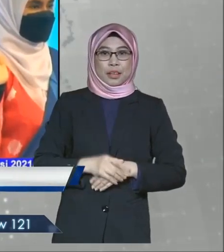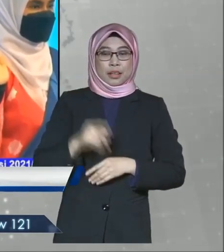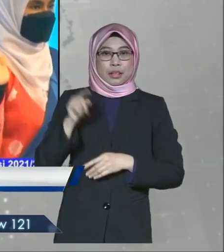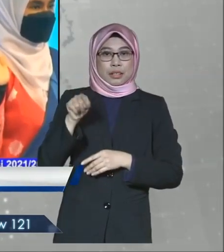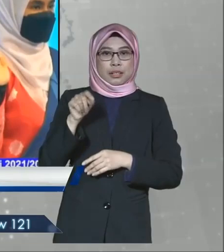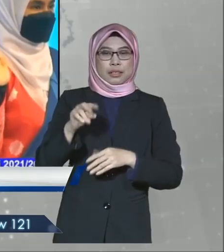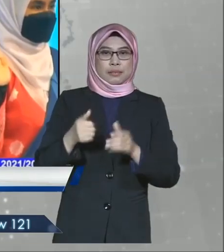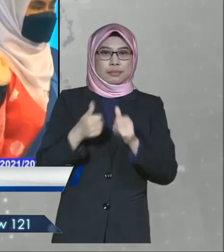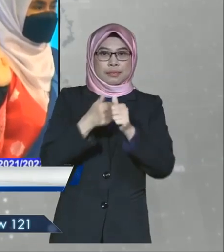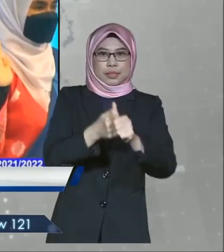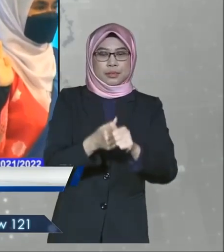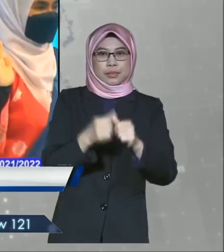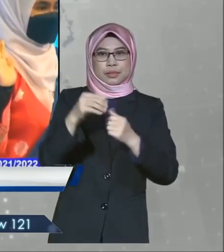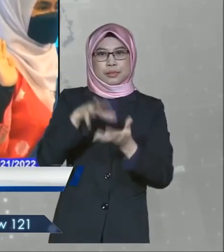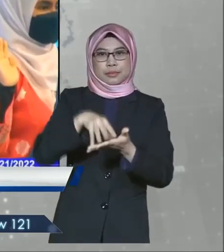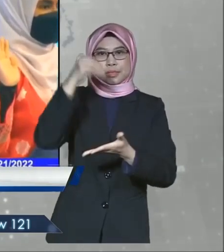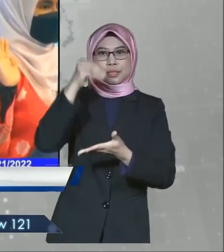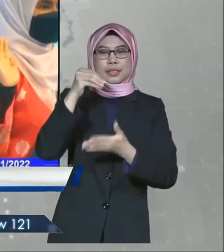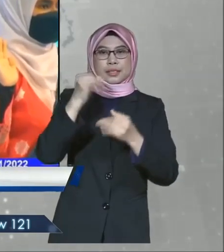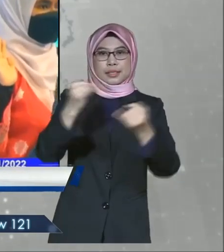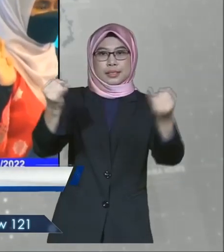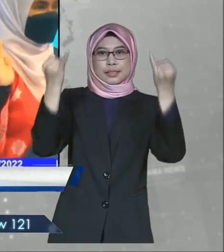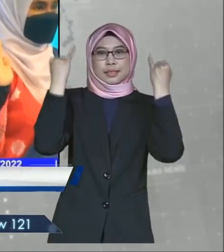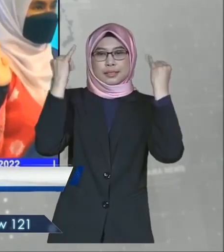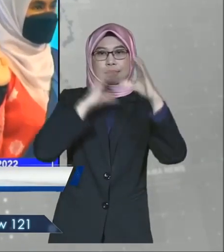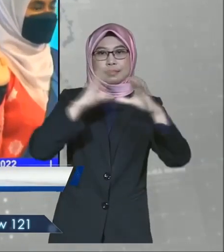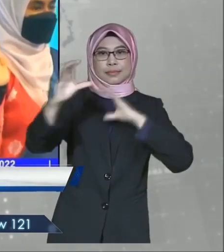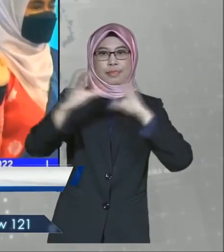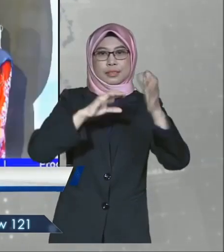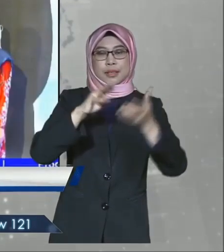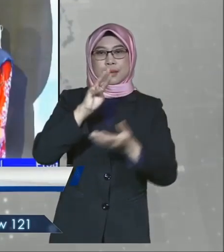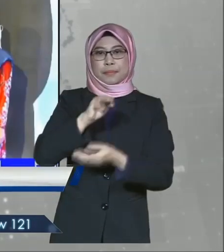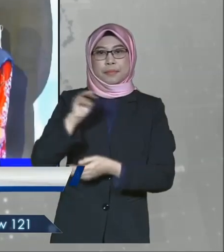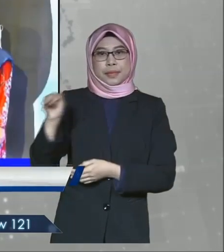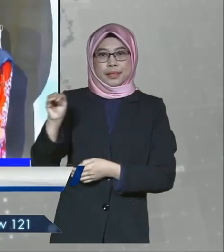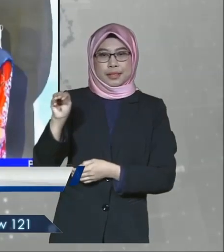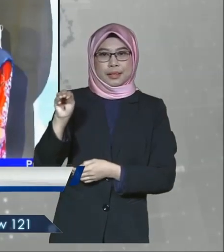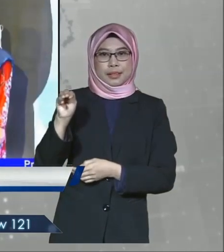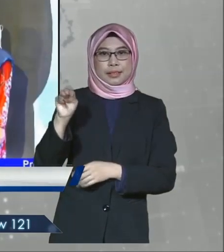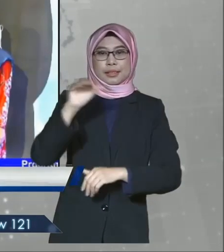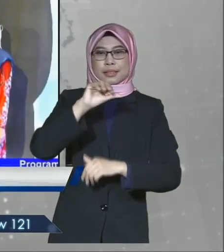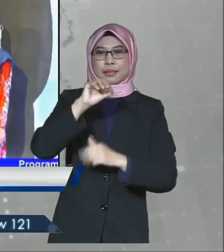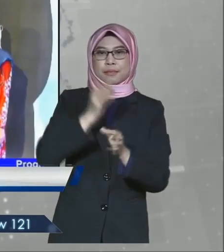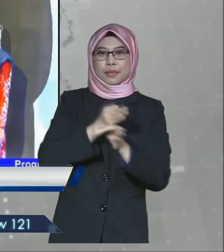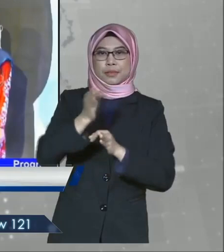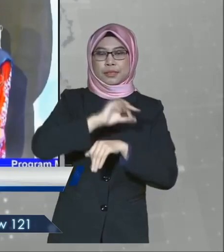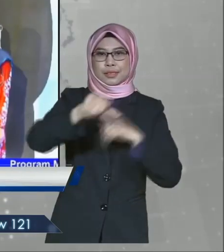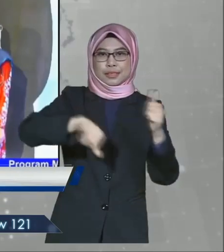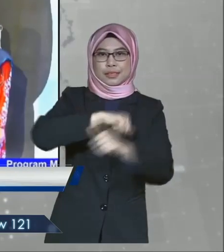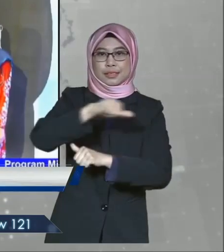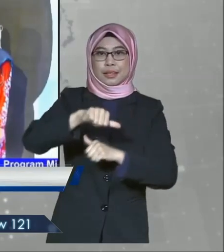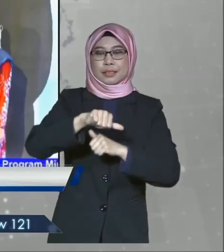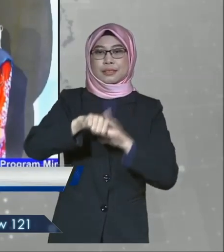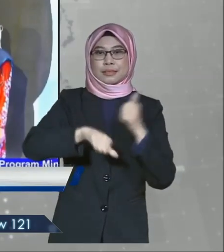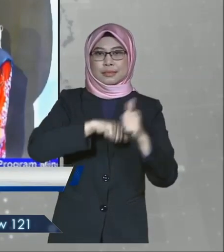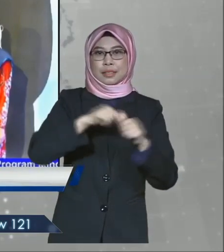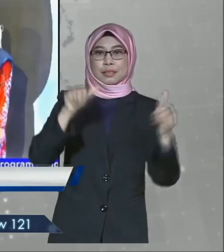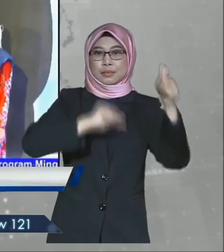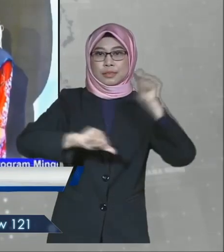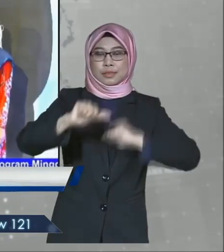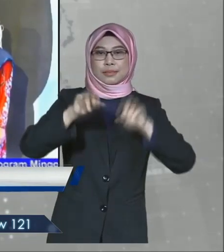Negara itu akan mengikuti pengajian Ijazah Sarjana Muda Komunikasi Media di Fakulti Sains Sosial dan Kemanusiaan FSSK.